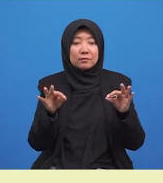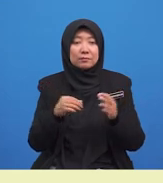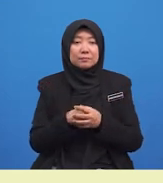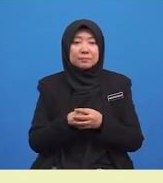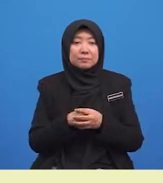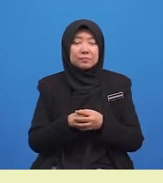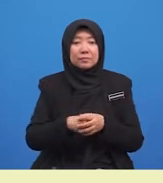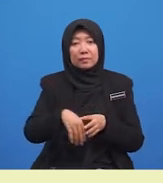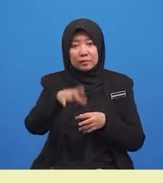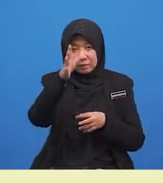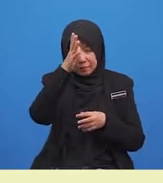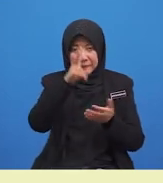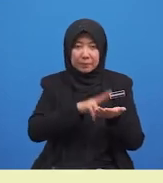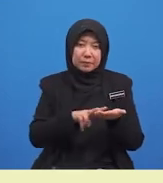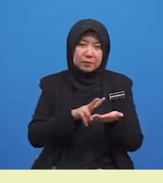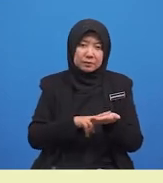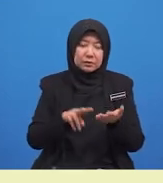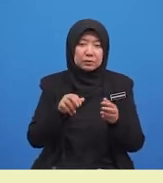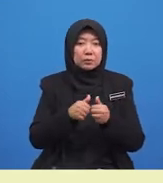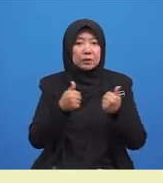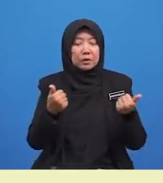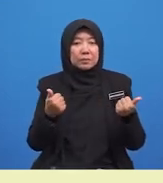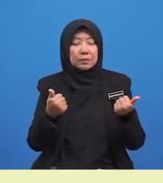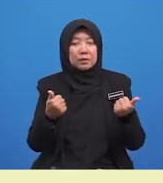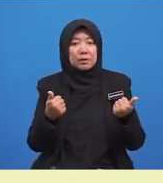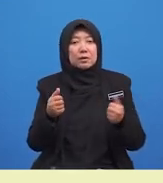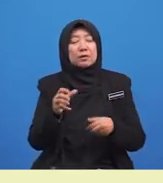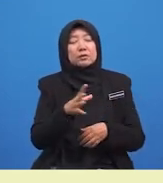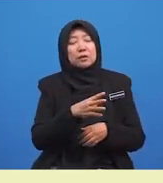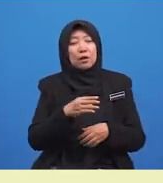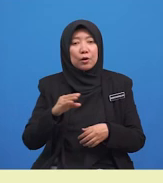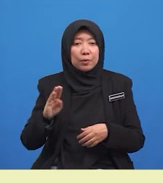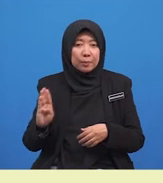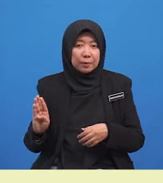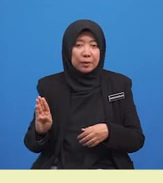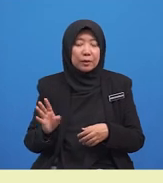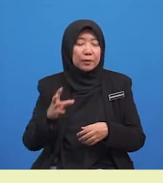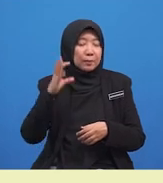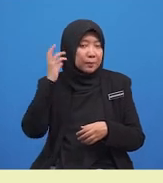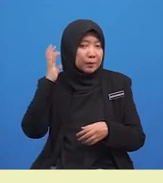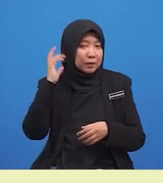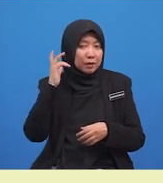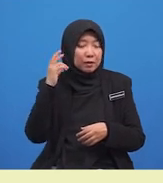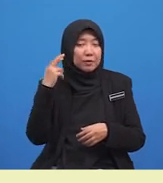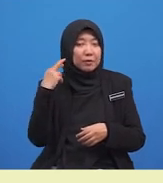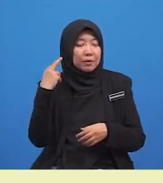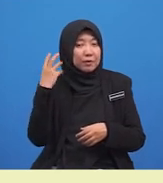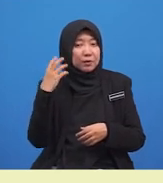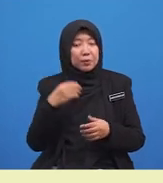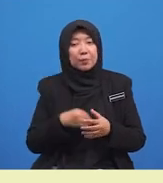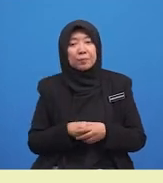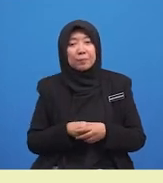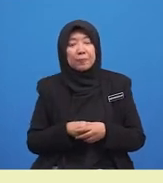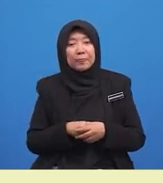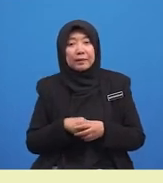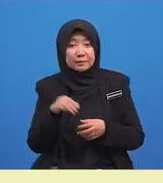Ayah membaca surat khabar sambil mendengar radio. Adakah ayat kamu